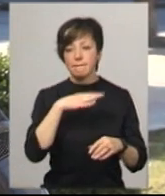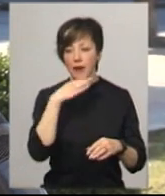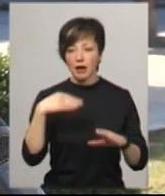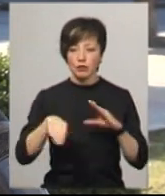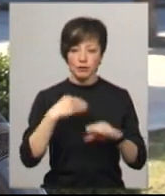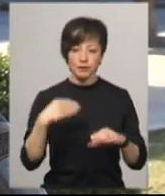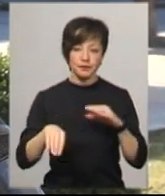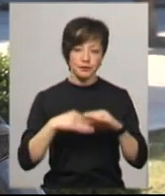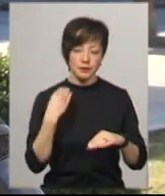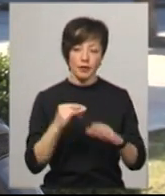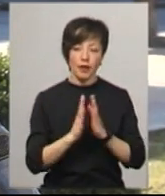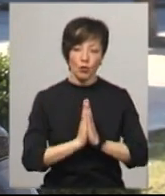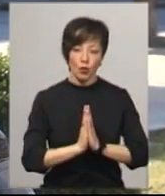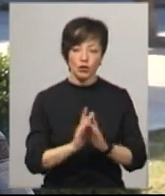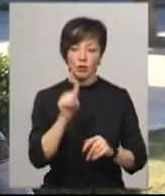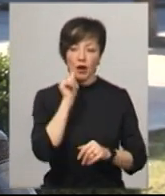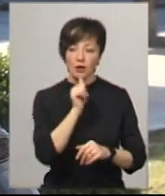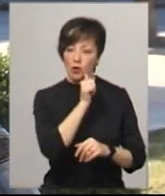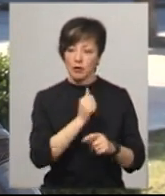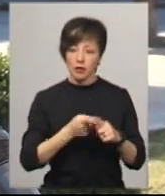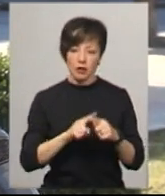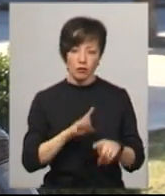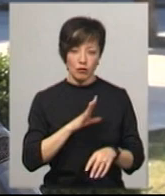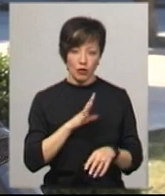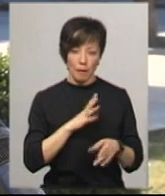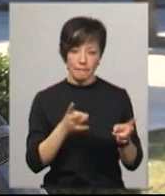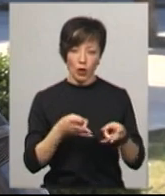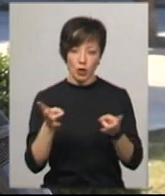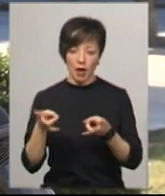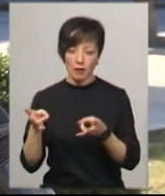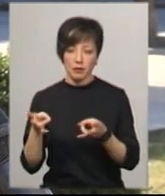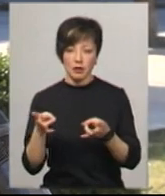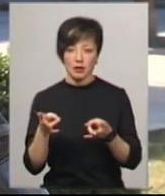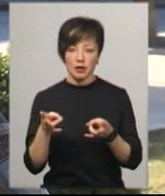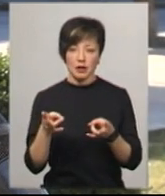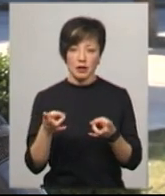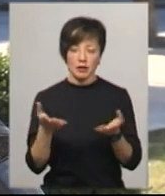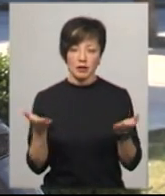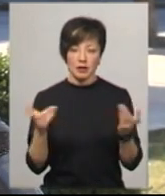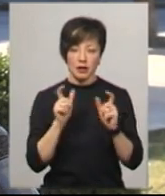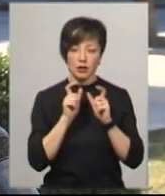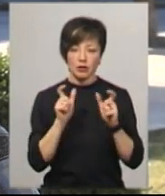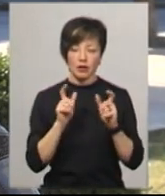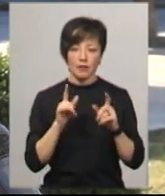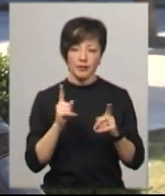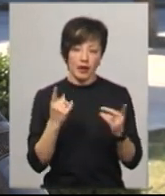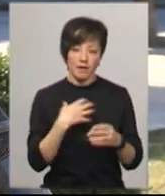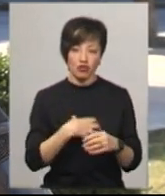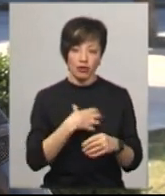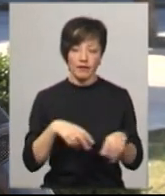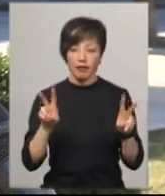в повідомлення і просять, щоб анонімно це було, потреби, якісь кричущі теми такі піднімають. І